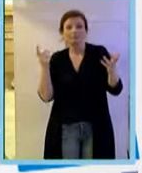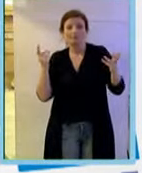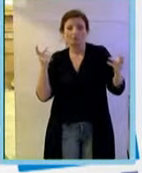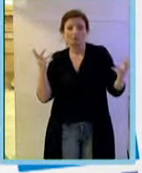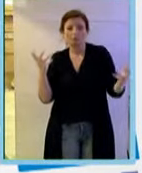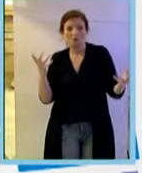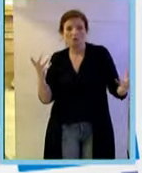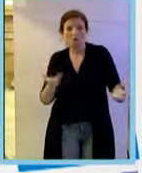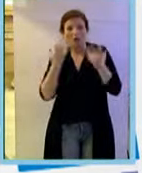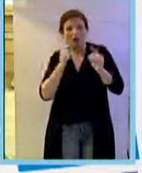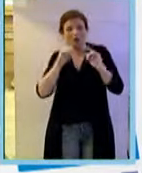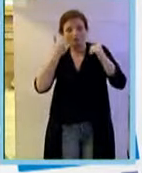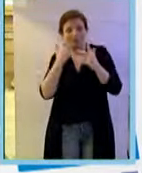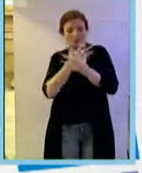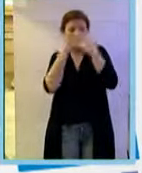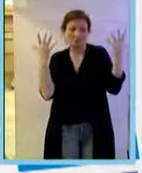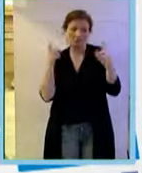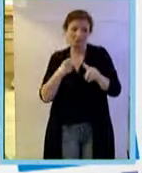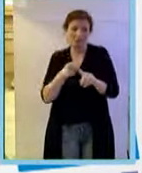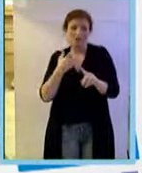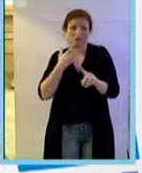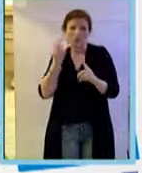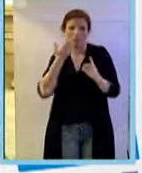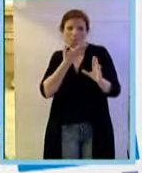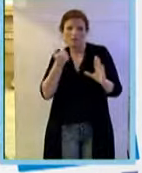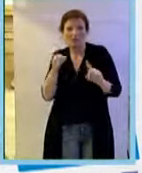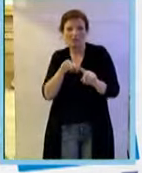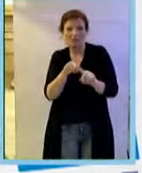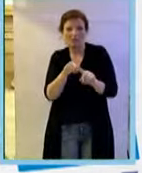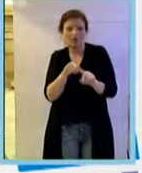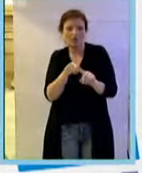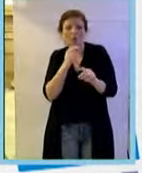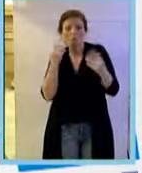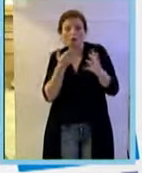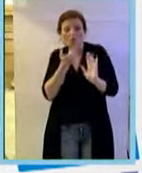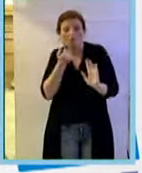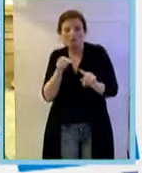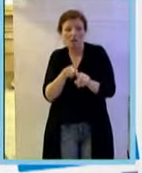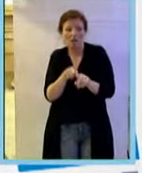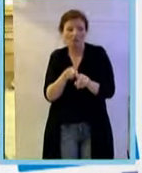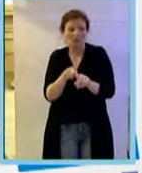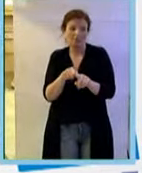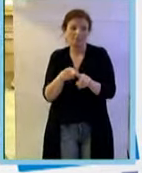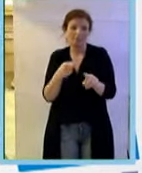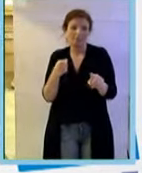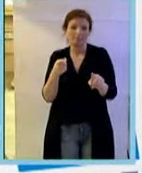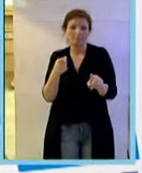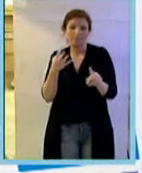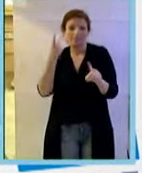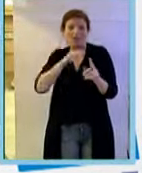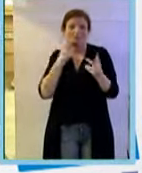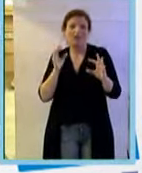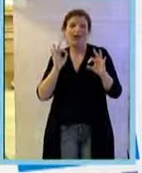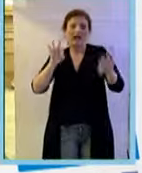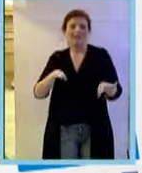'idea, e ha reso chiaro che ci fosse una lacuna, qualcosa che mancava. E questo è arrivato, ed è qui che è